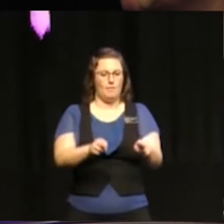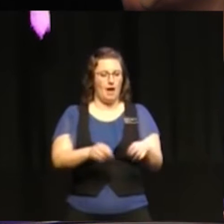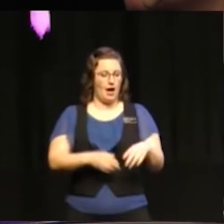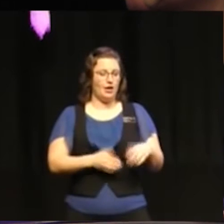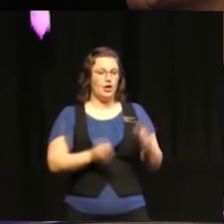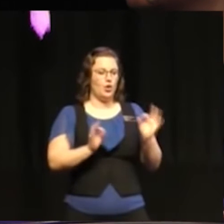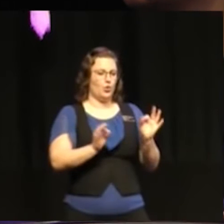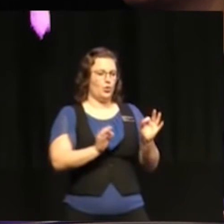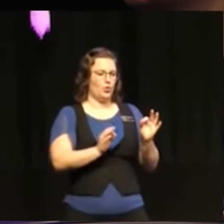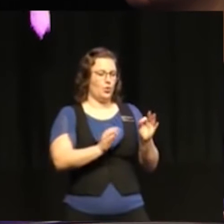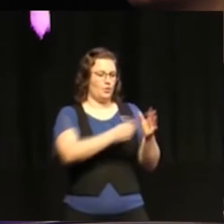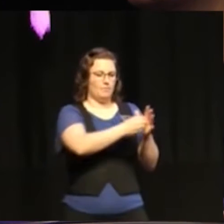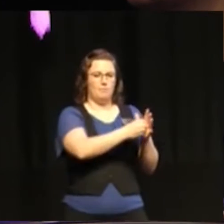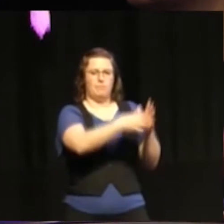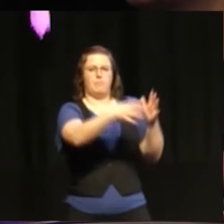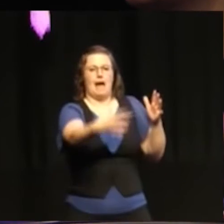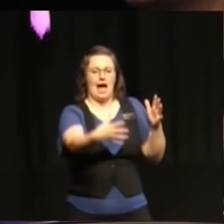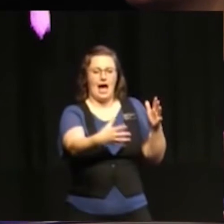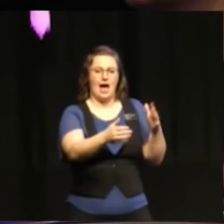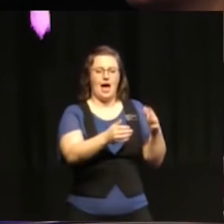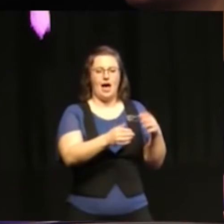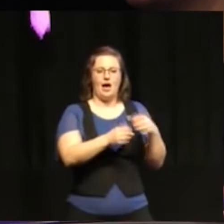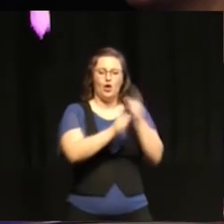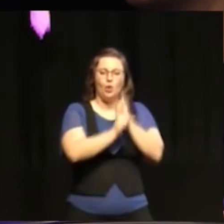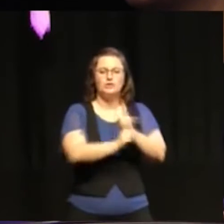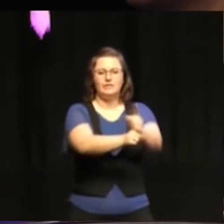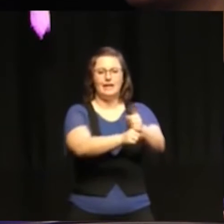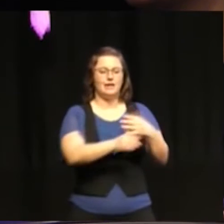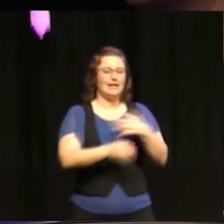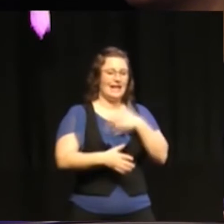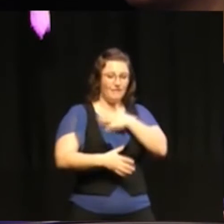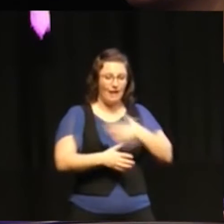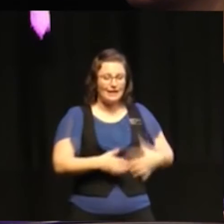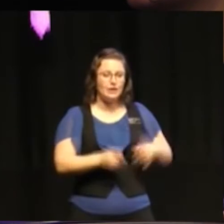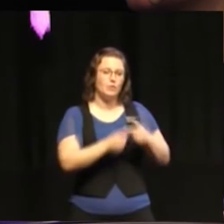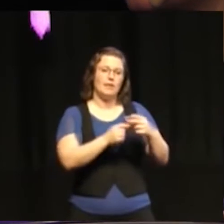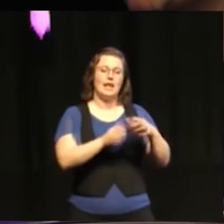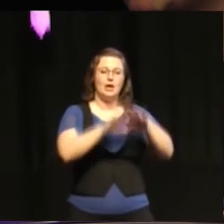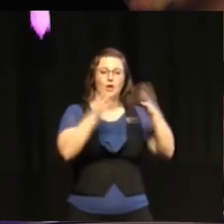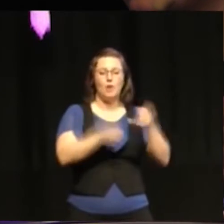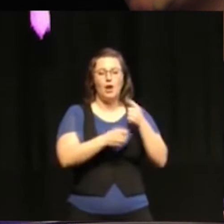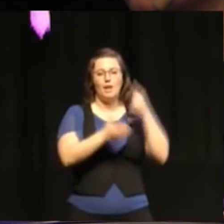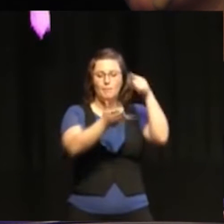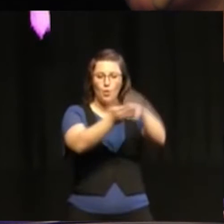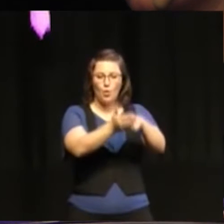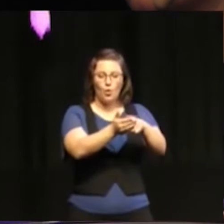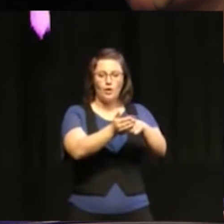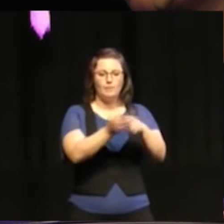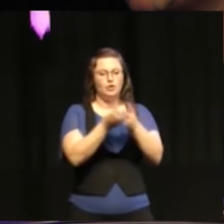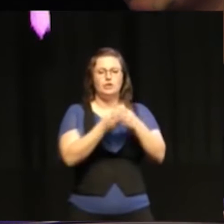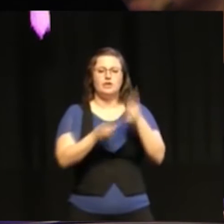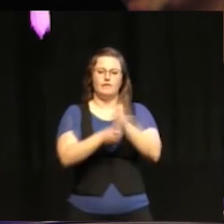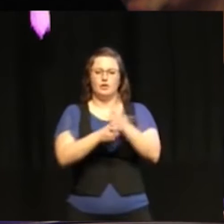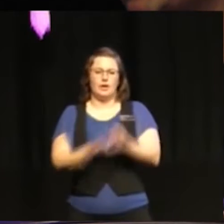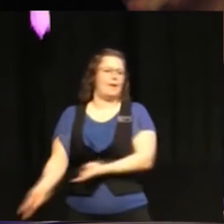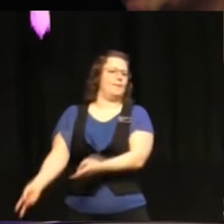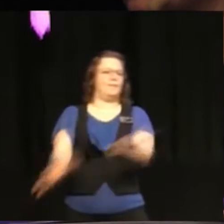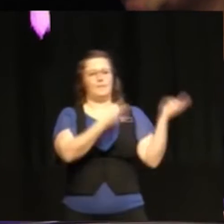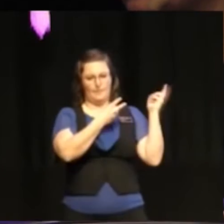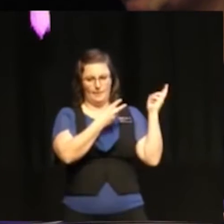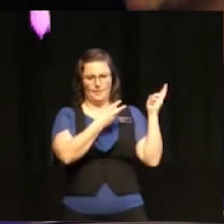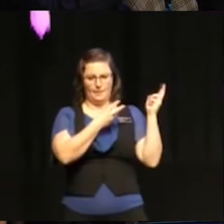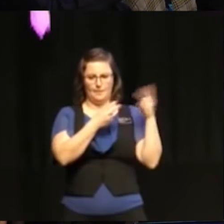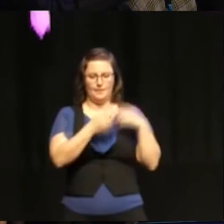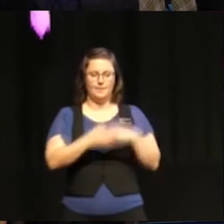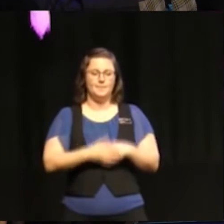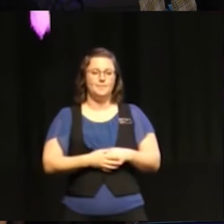fattigdom eller i det här fallet då globala målen utomlands. Så att man så att säga mainstreamar det. Alltså problemet är